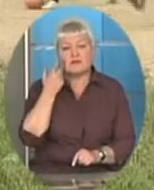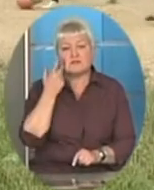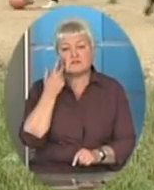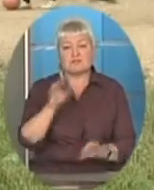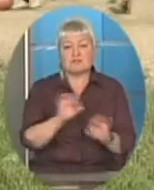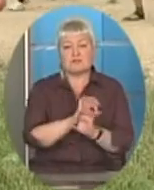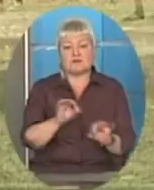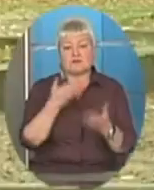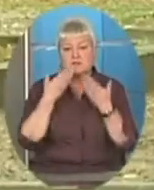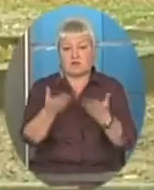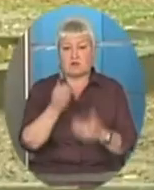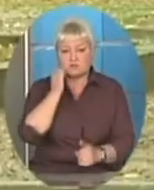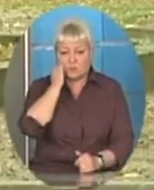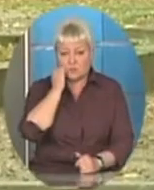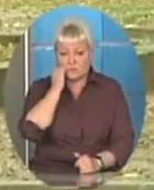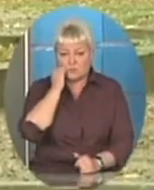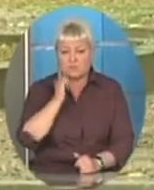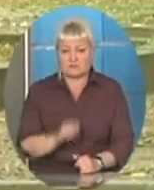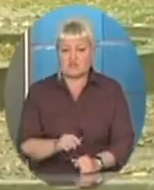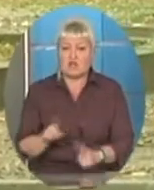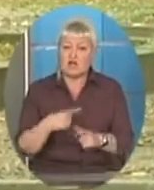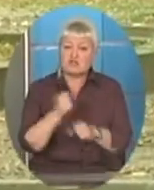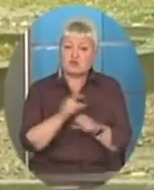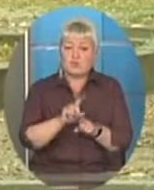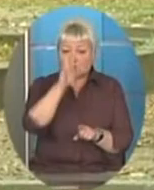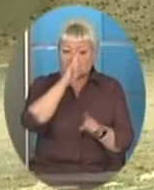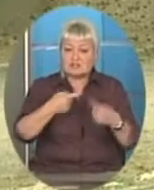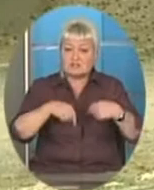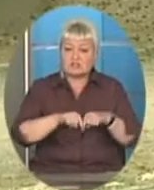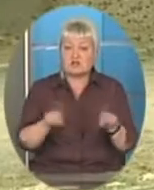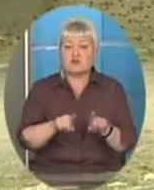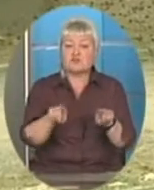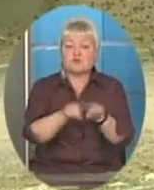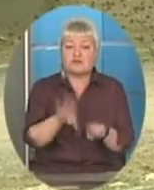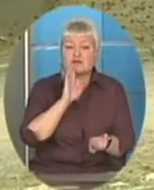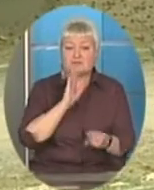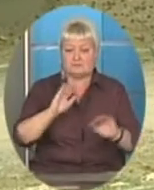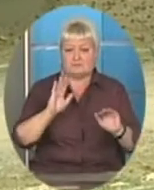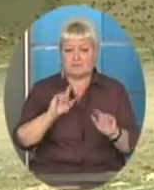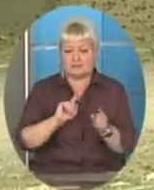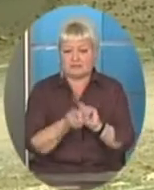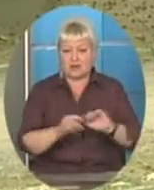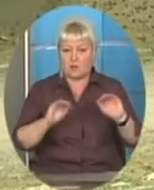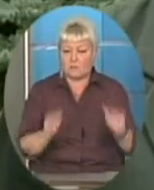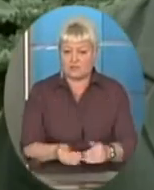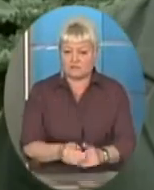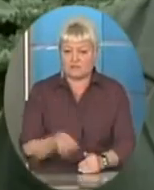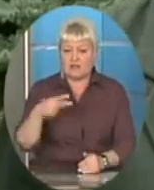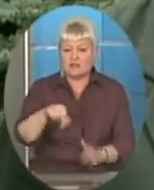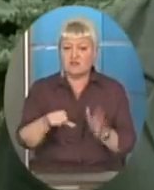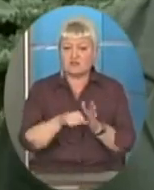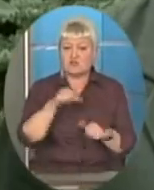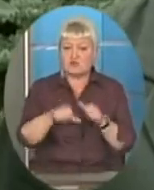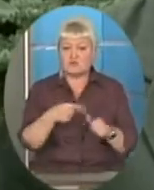звертаюся до бабусі. Чи робить щось держава для того, аби таких, як Вікторія, ставало менше? З 2006 року по